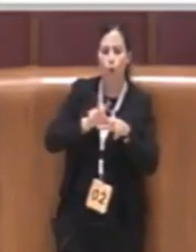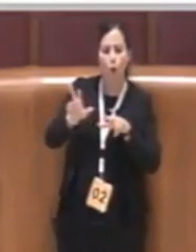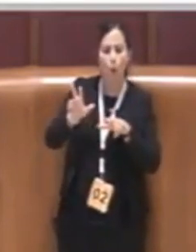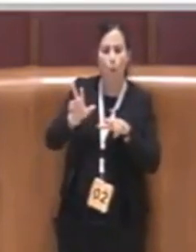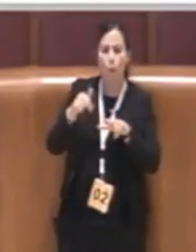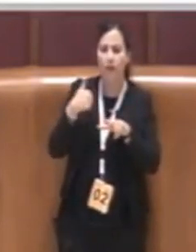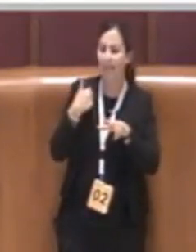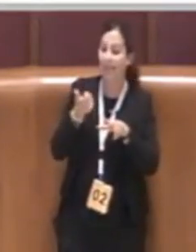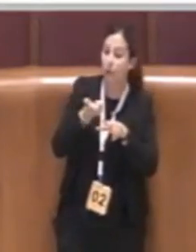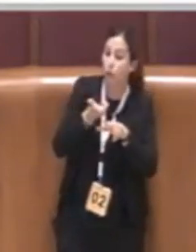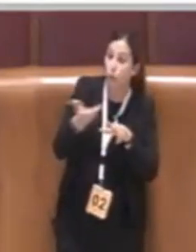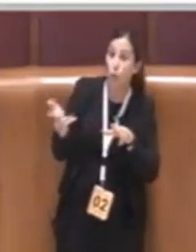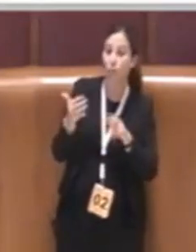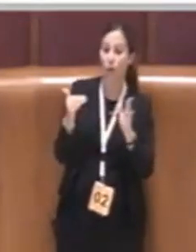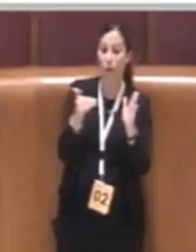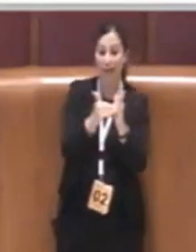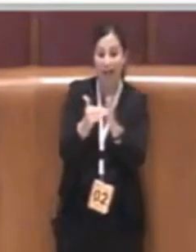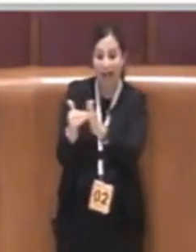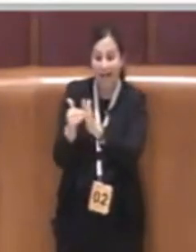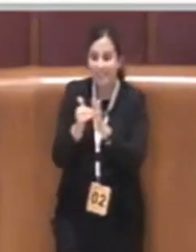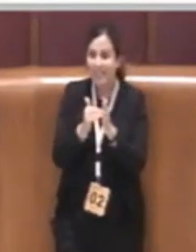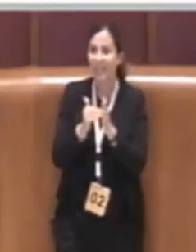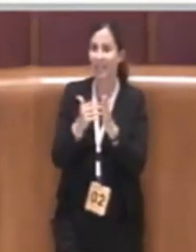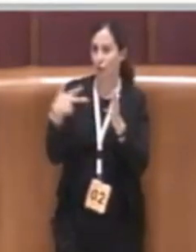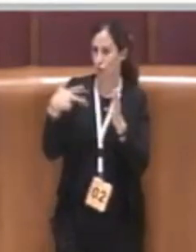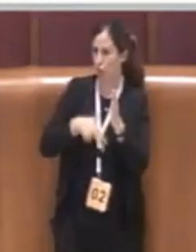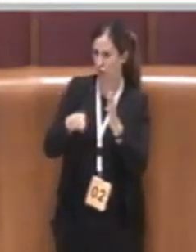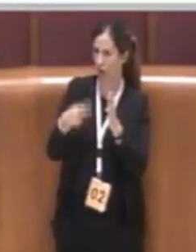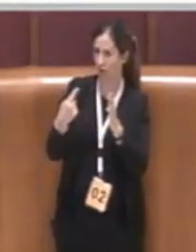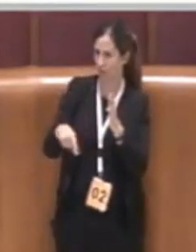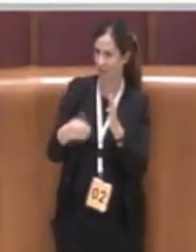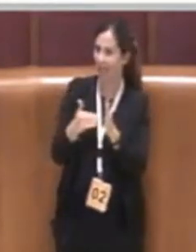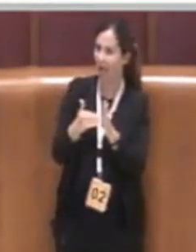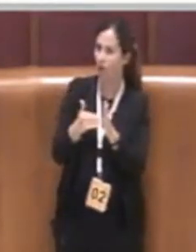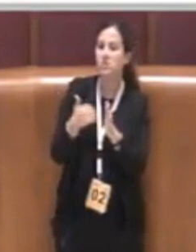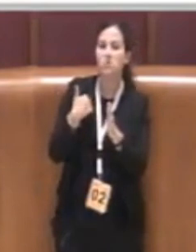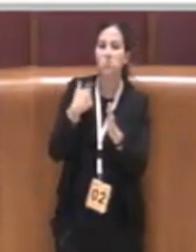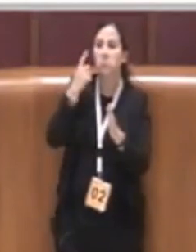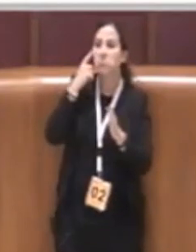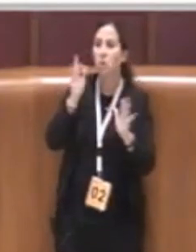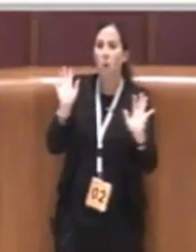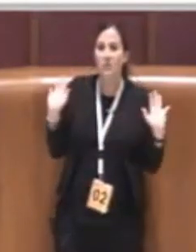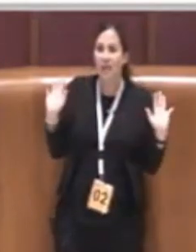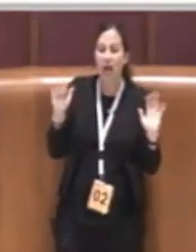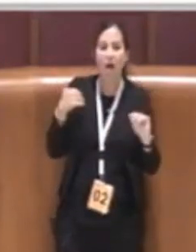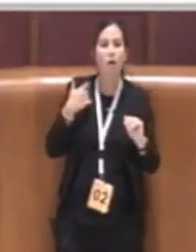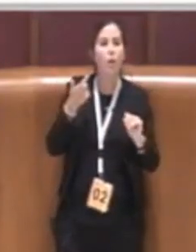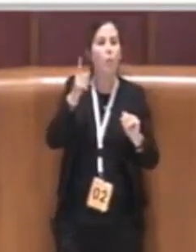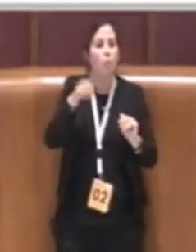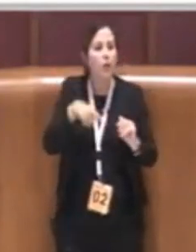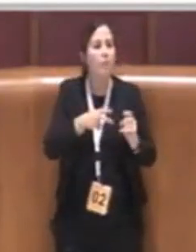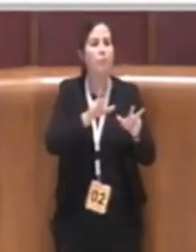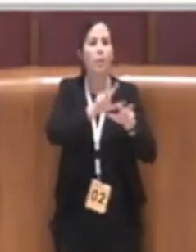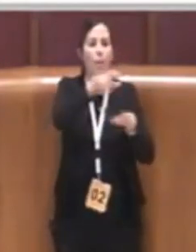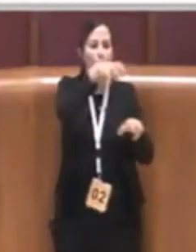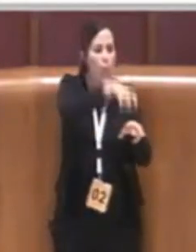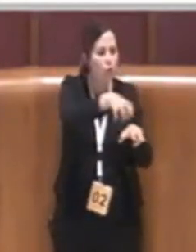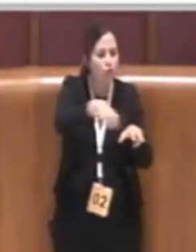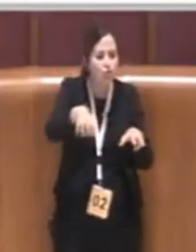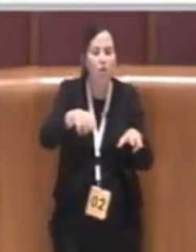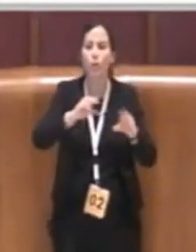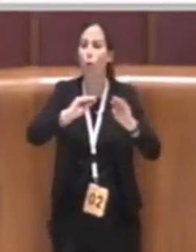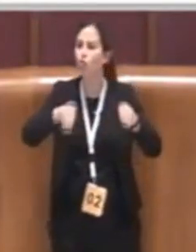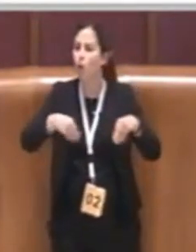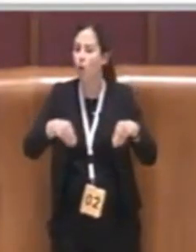sociale, non ha contezza di dove siano ubicati, in quali municipi o di quale sia la loro consistenza,